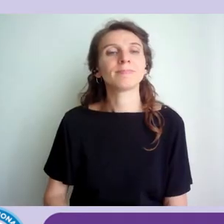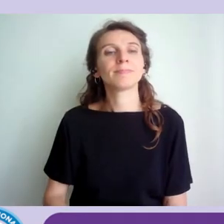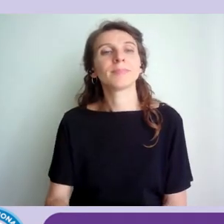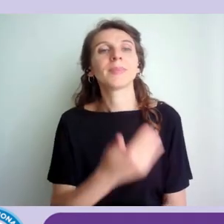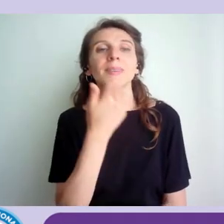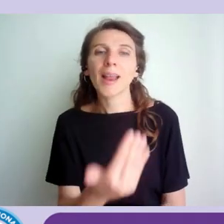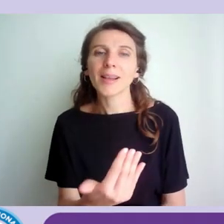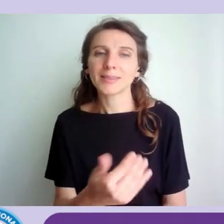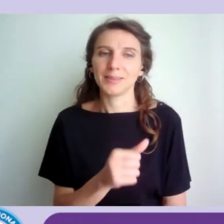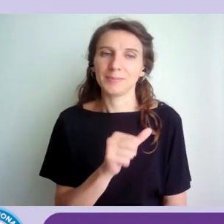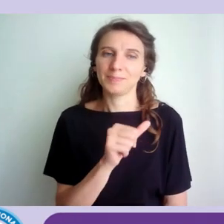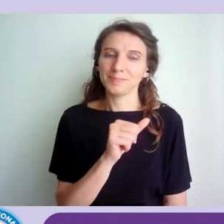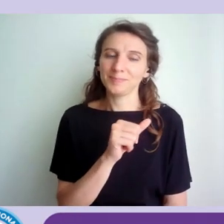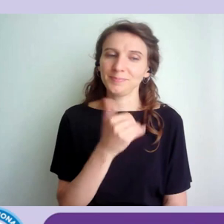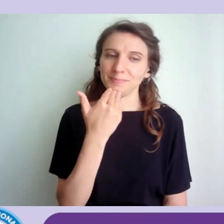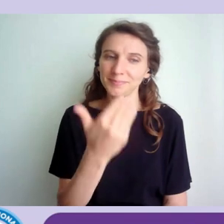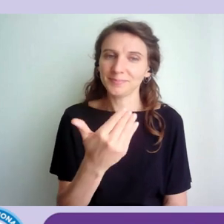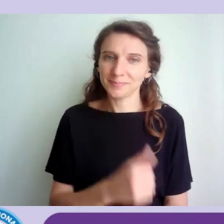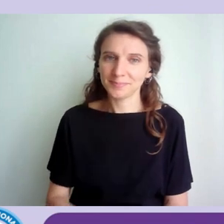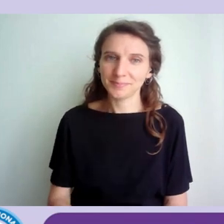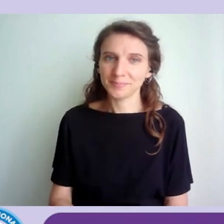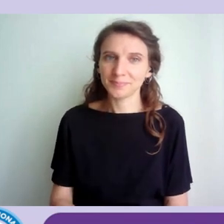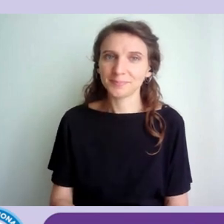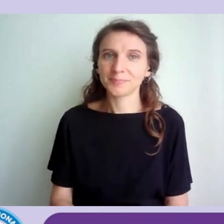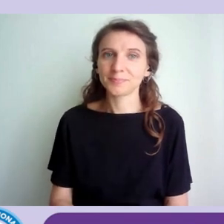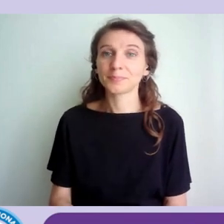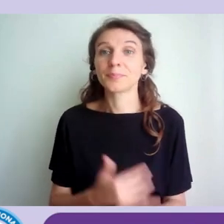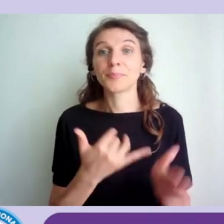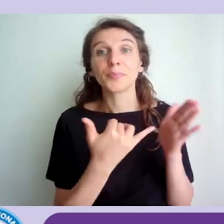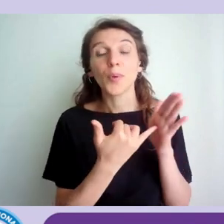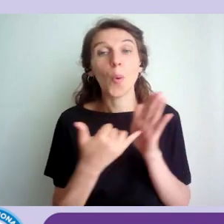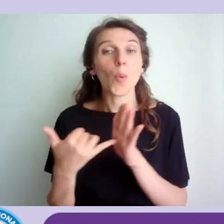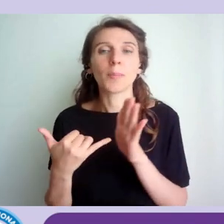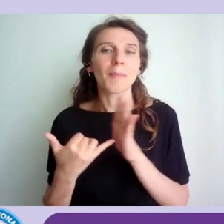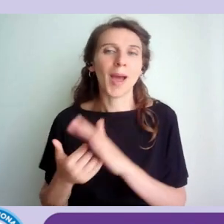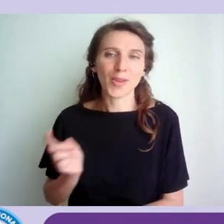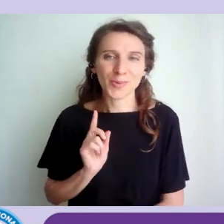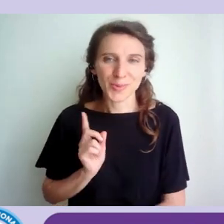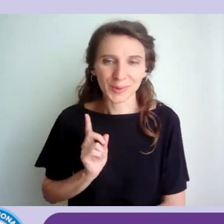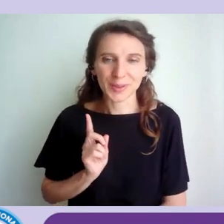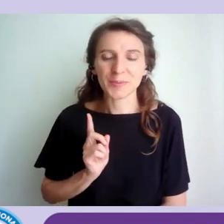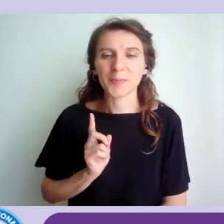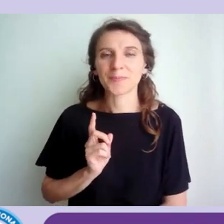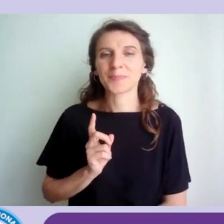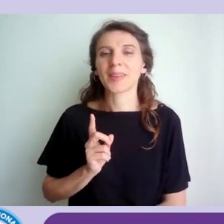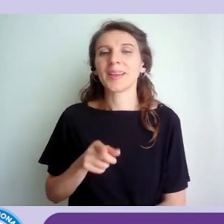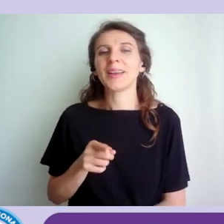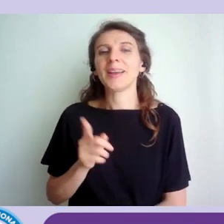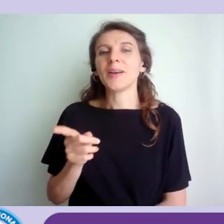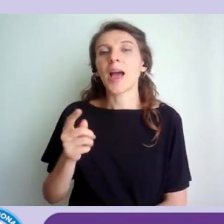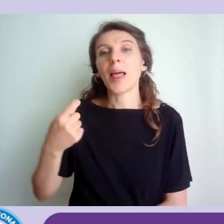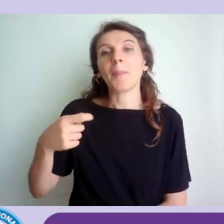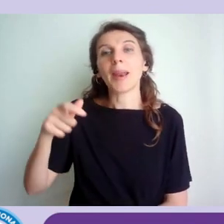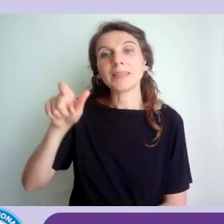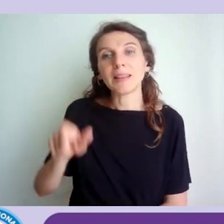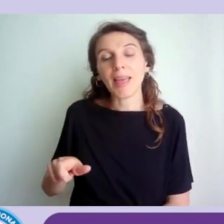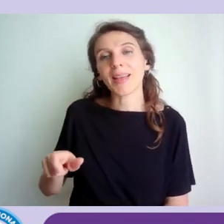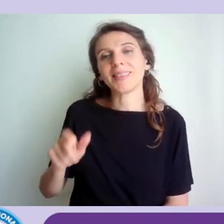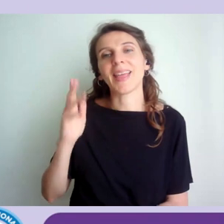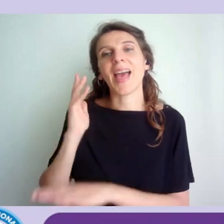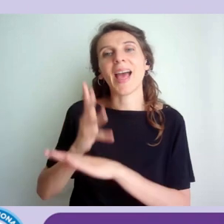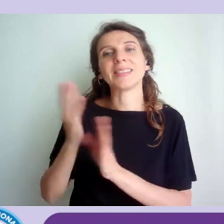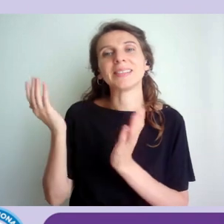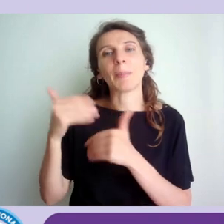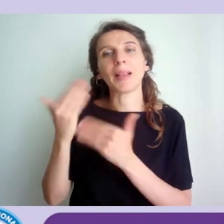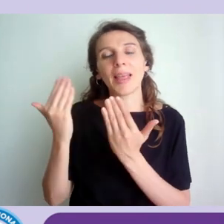e passiamo ultimo ma non ultimo per importanza al presidente di accessibility days